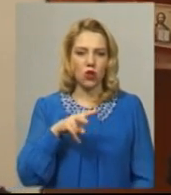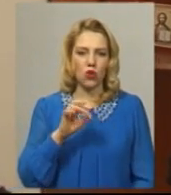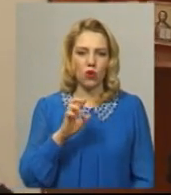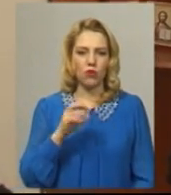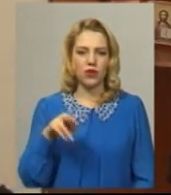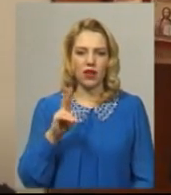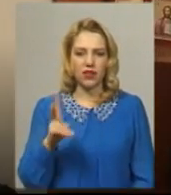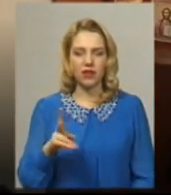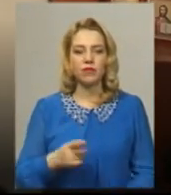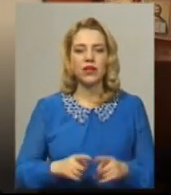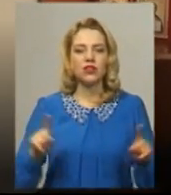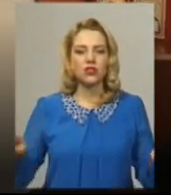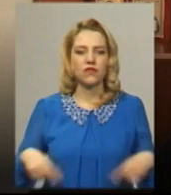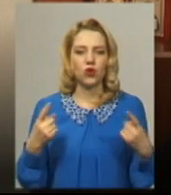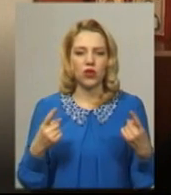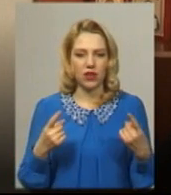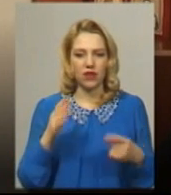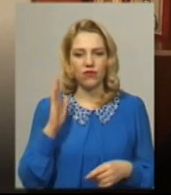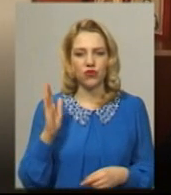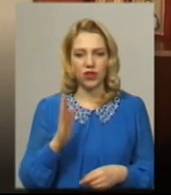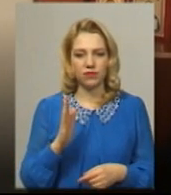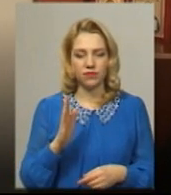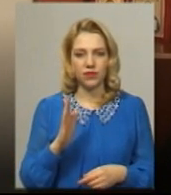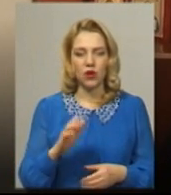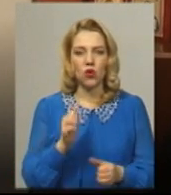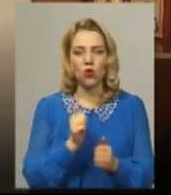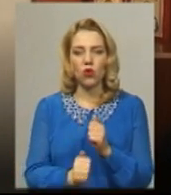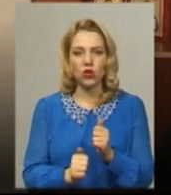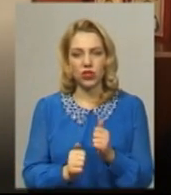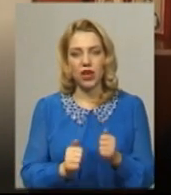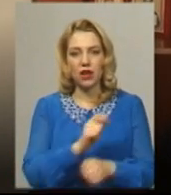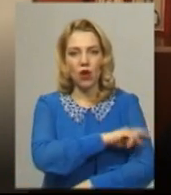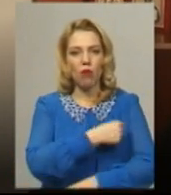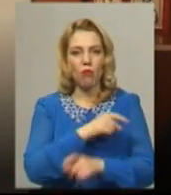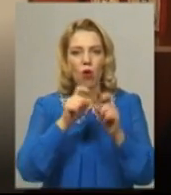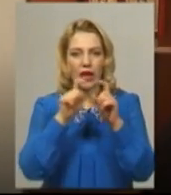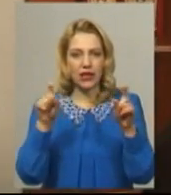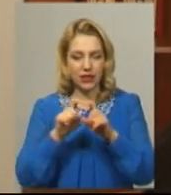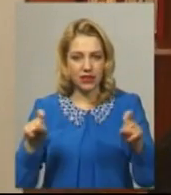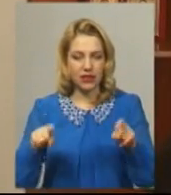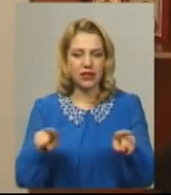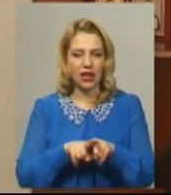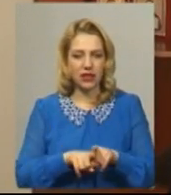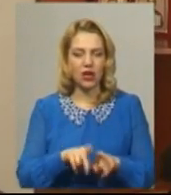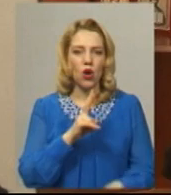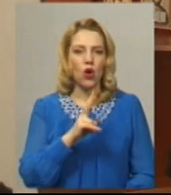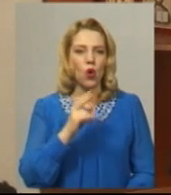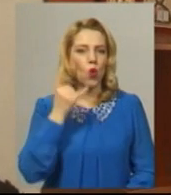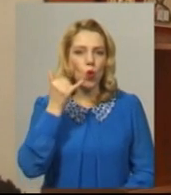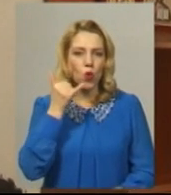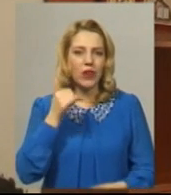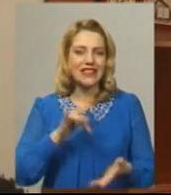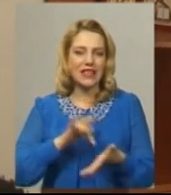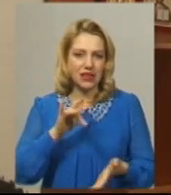Створили в кожній поліклініці так звані кол-центри з